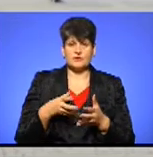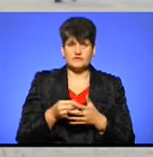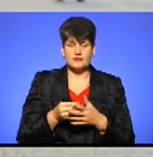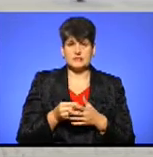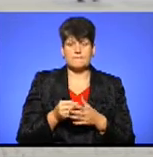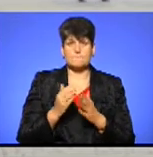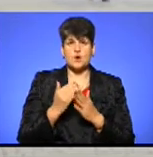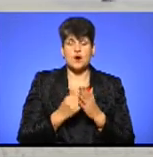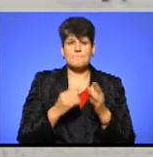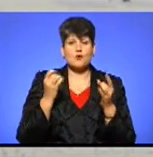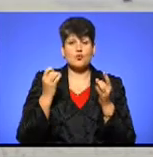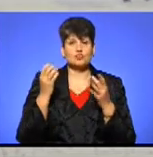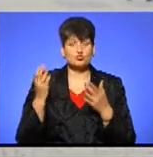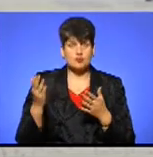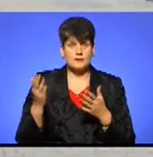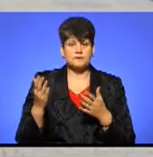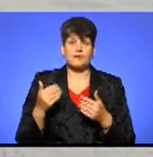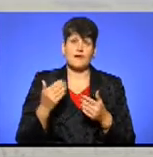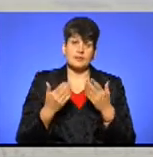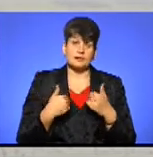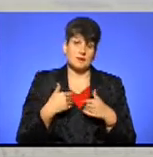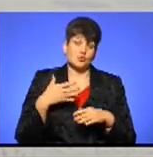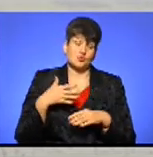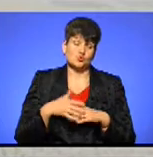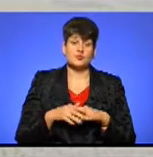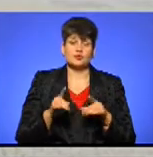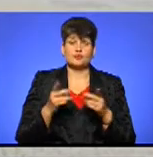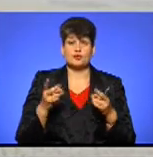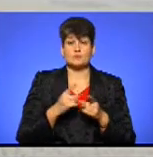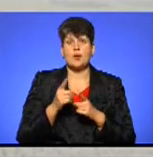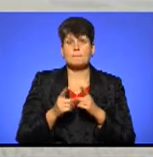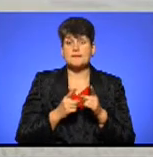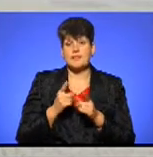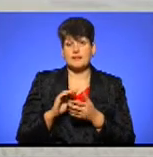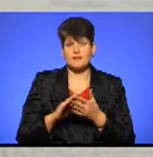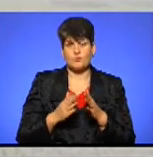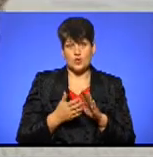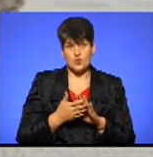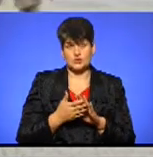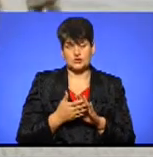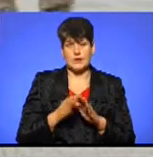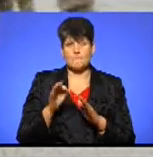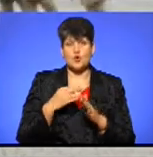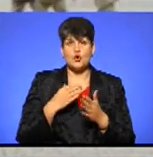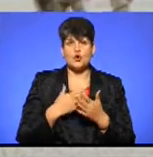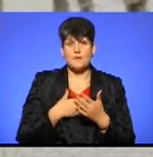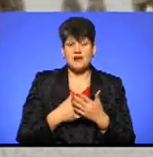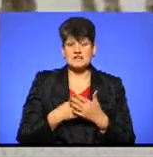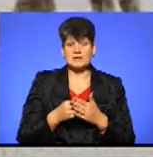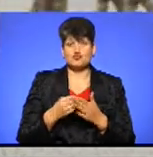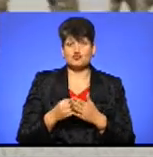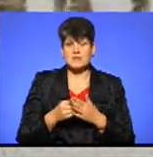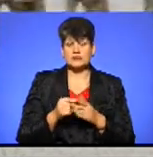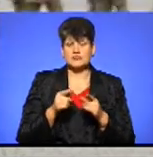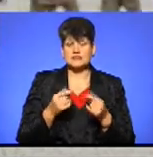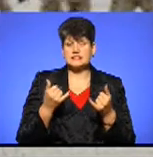«Культура». Але ми розуміємо, що потрібно міняти положення про громадський бюджет, так як вони